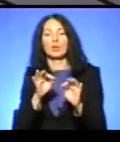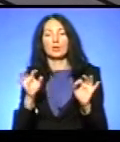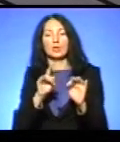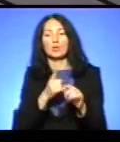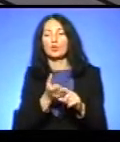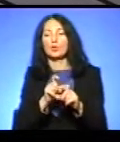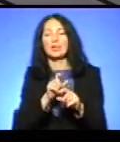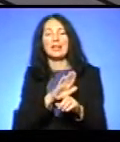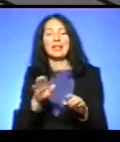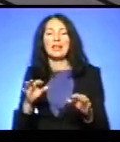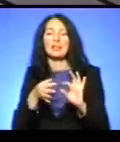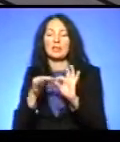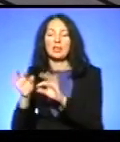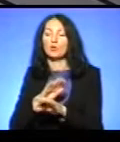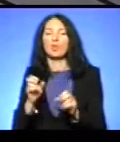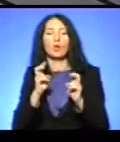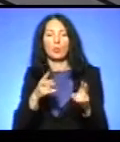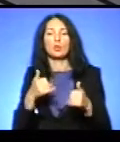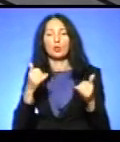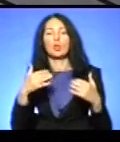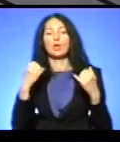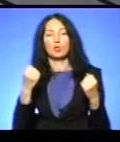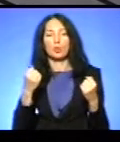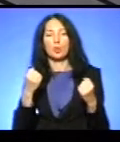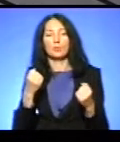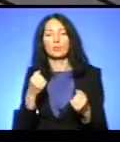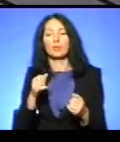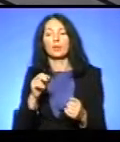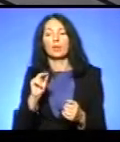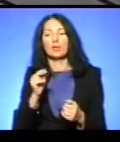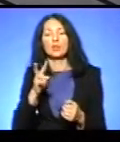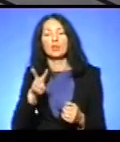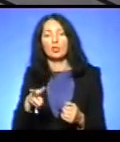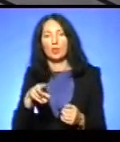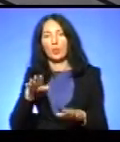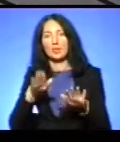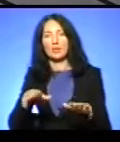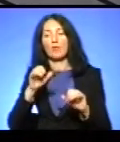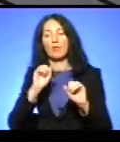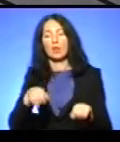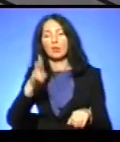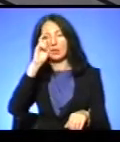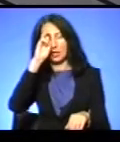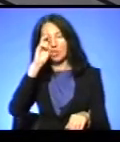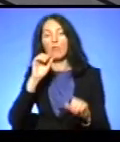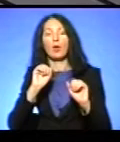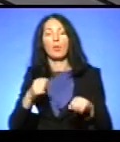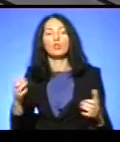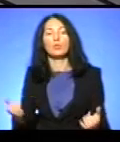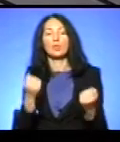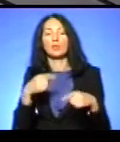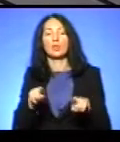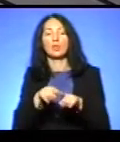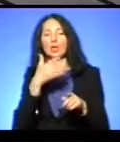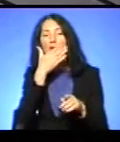навіть для здоров'я. Пане Леоніде, з чим місцева влада, держава і кожен з нас може підтримати такі гарні